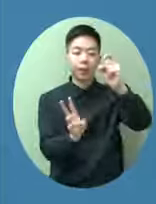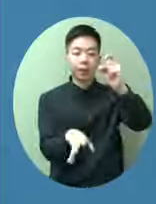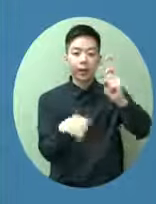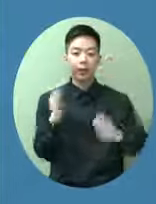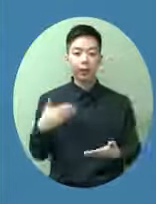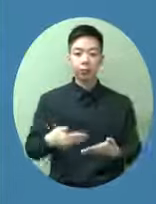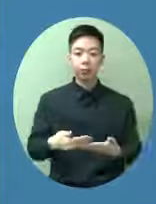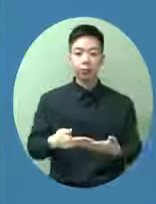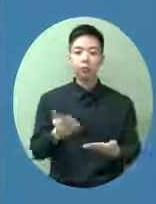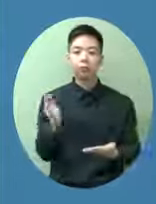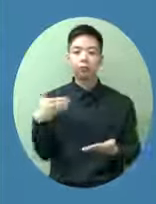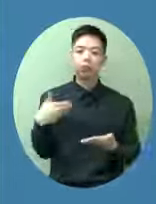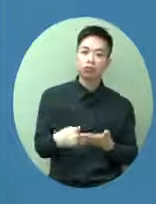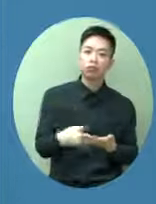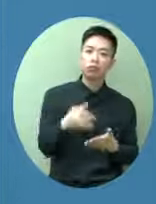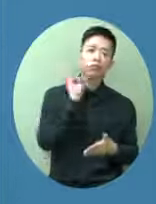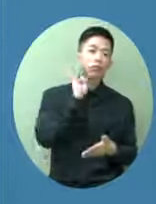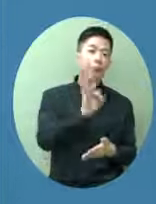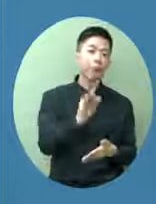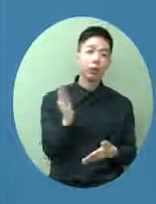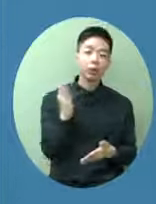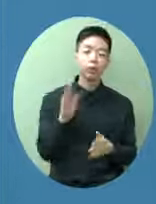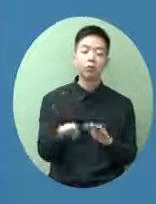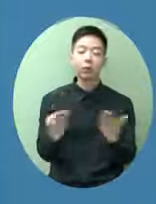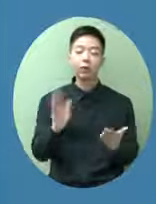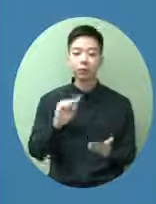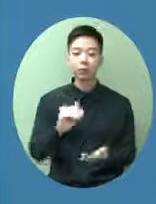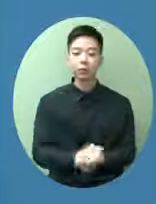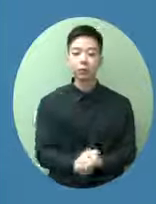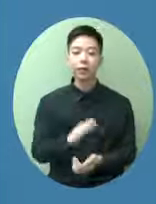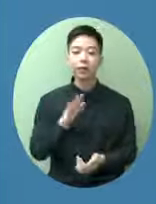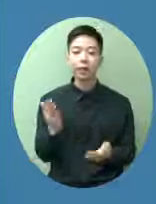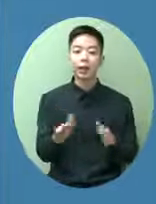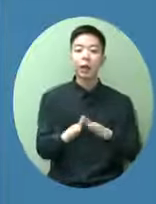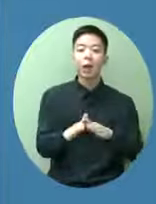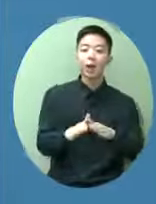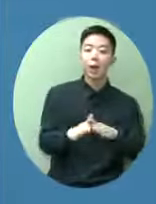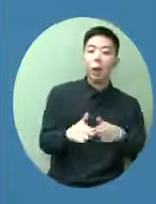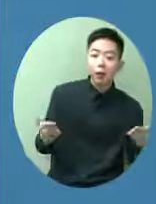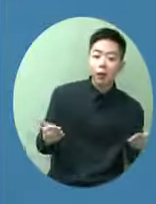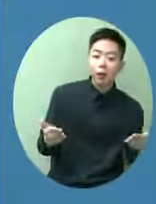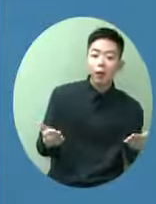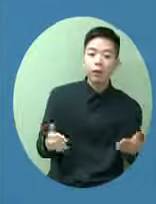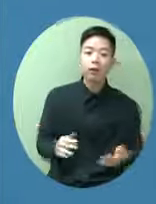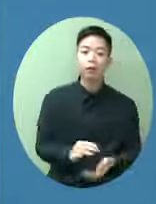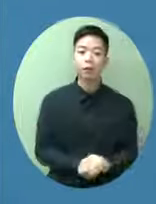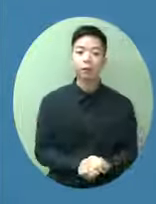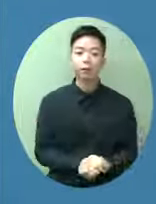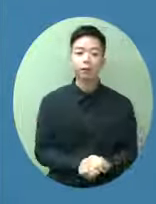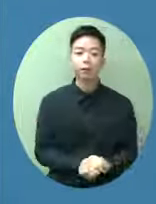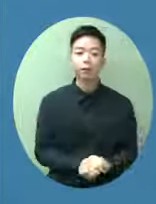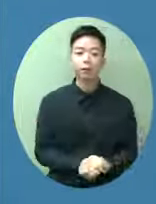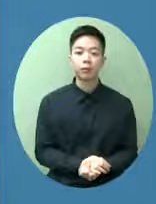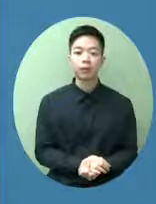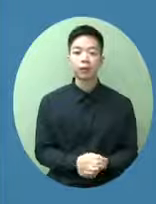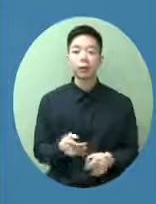距離現在三個星期我們就可以開放使用但當然開放使用不等於它不可以早些開放來預訂